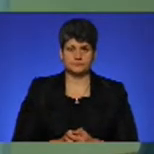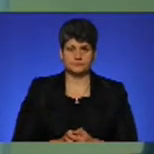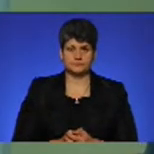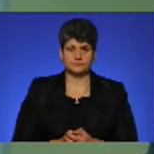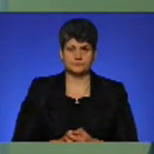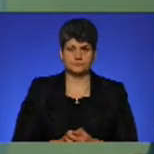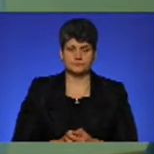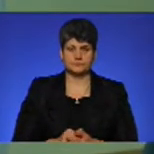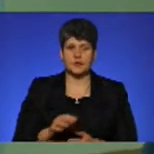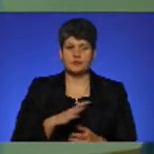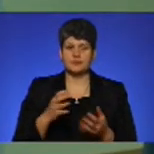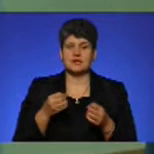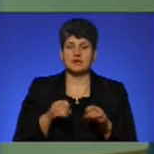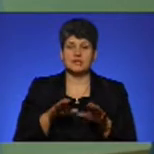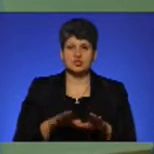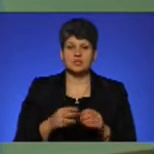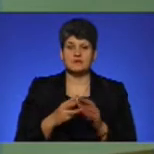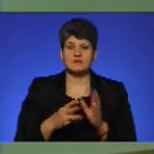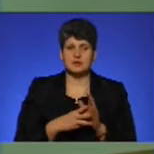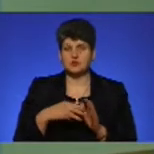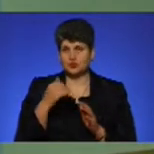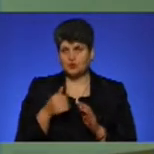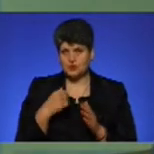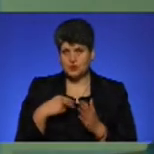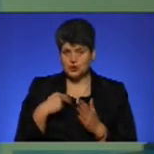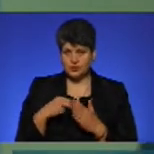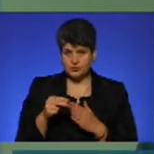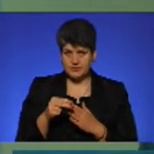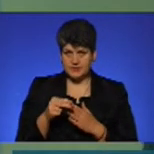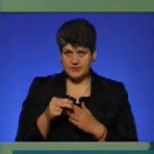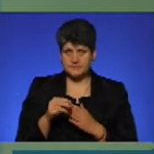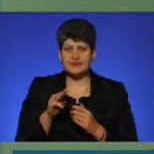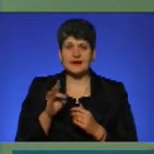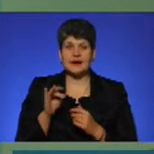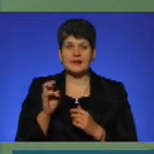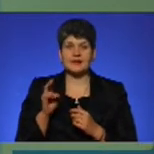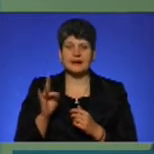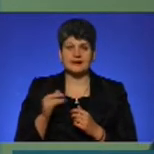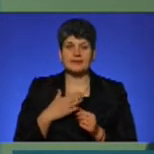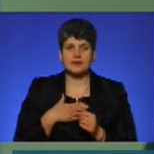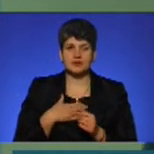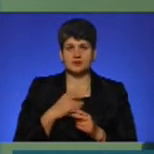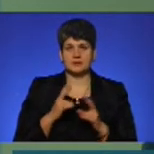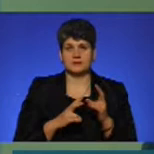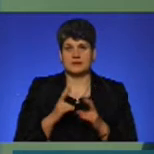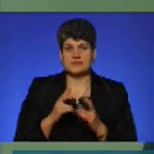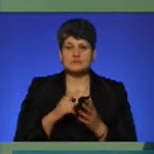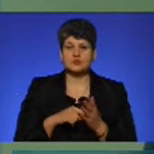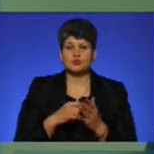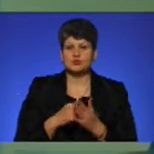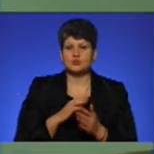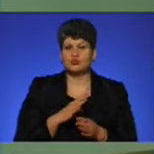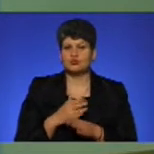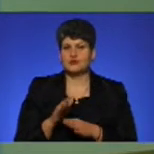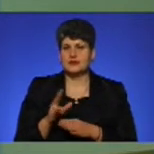Було прийнято рішення в 2018 році купити саме трекери для нашого комунального підприємства. З міського бюджету було